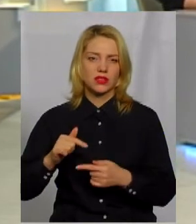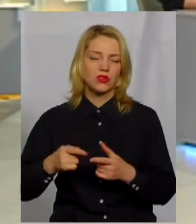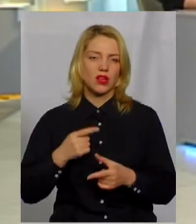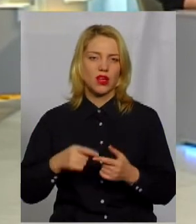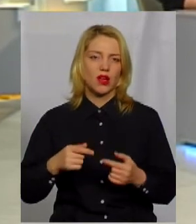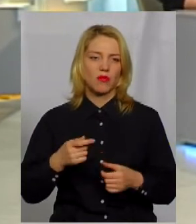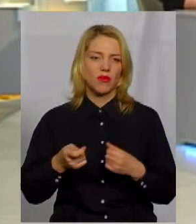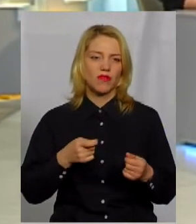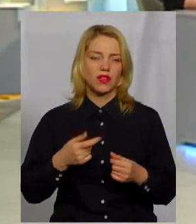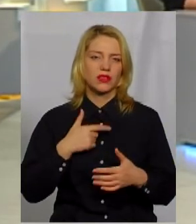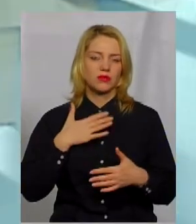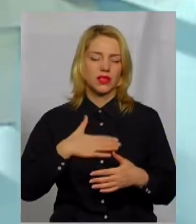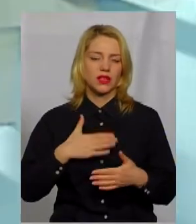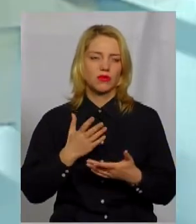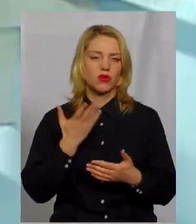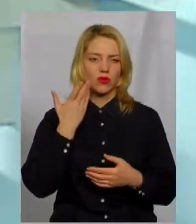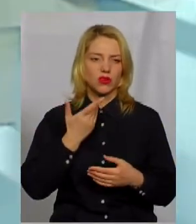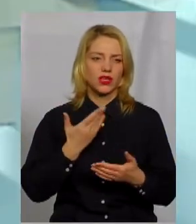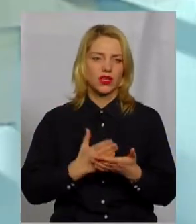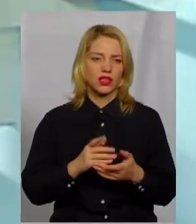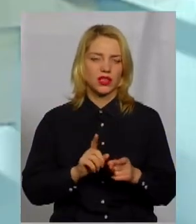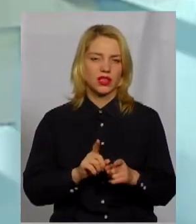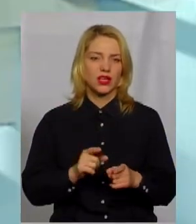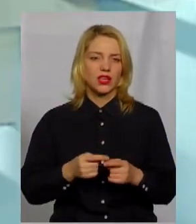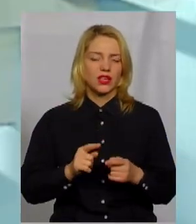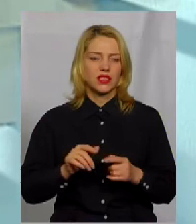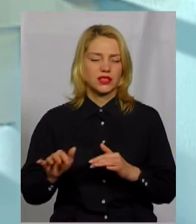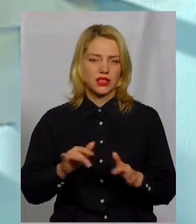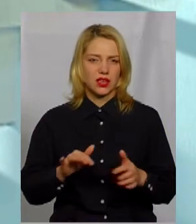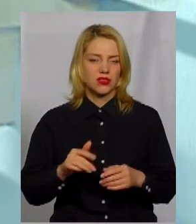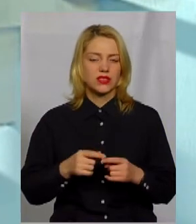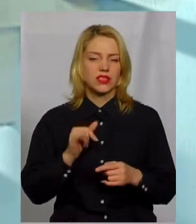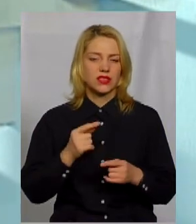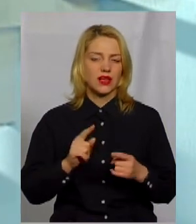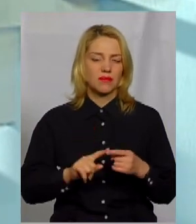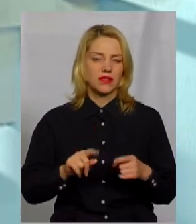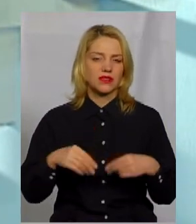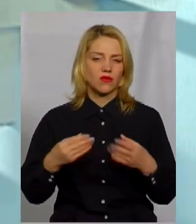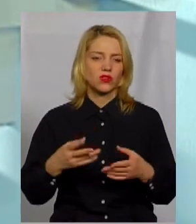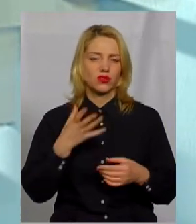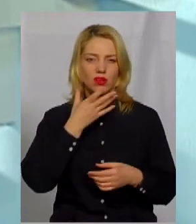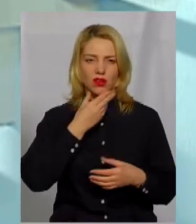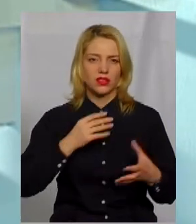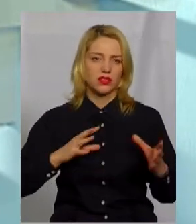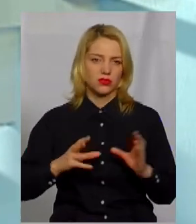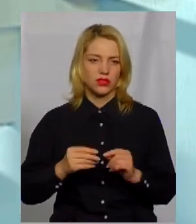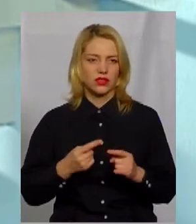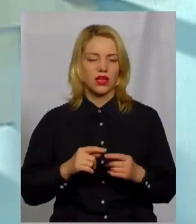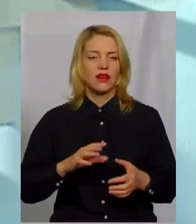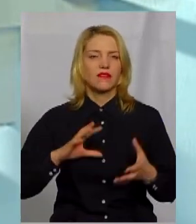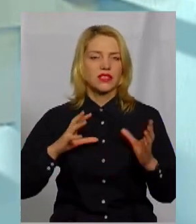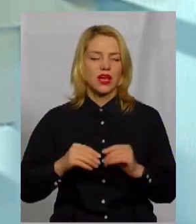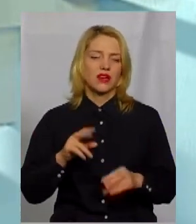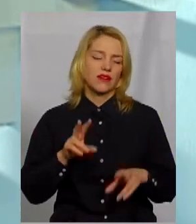І дуже приємно клеється синергія саме ось такої діяльності, і це призводить до гарних результатів. Взагалі,